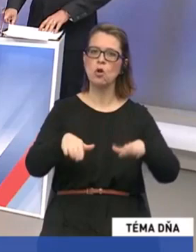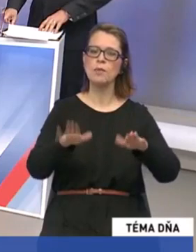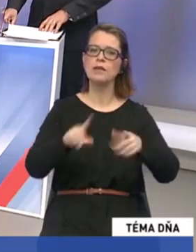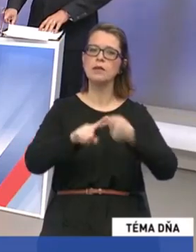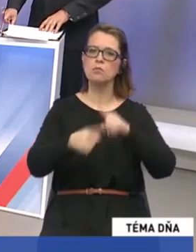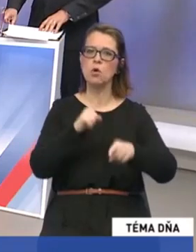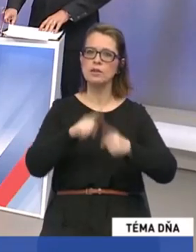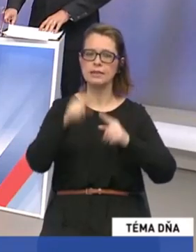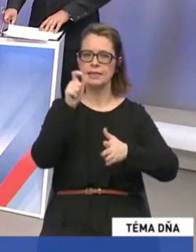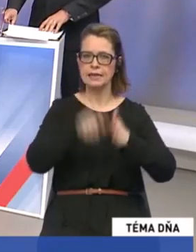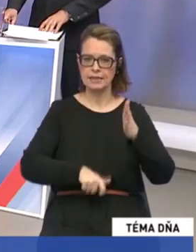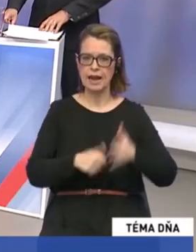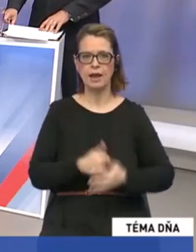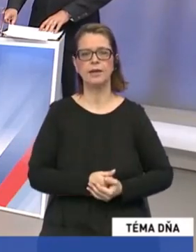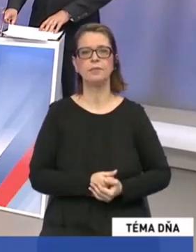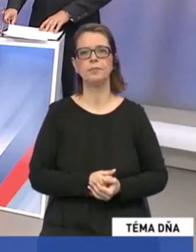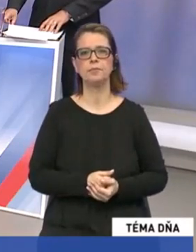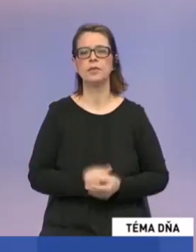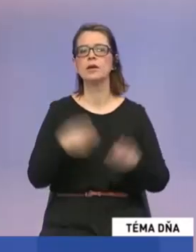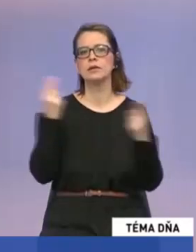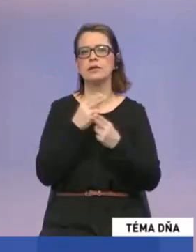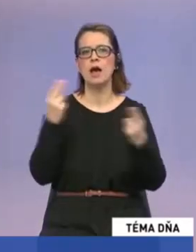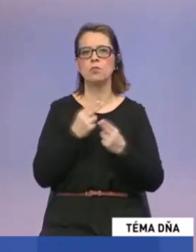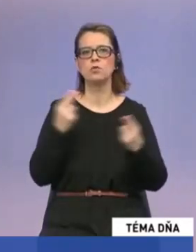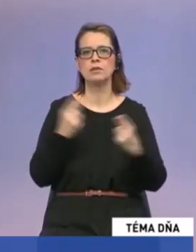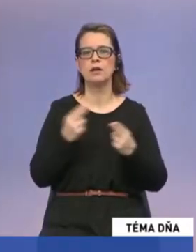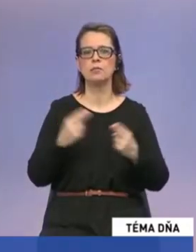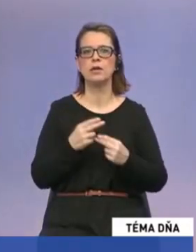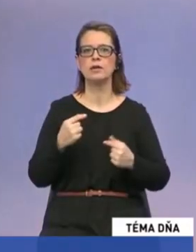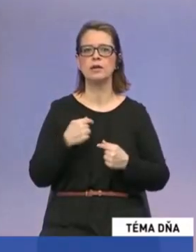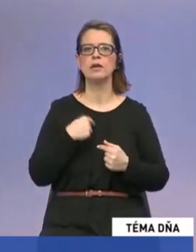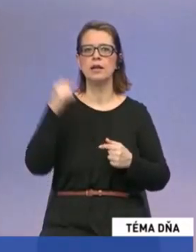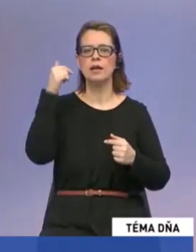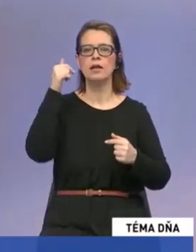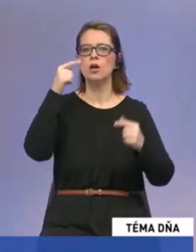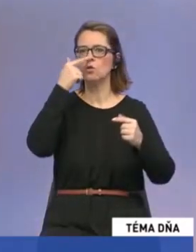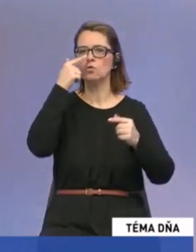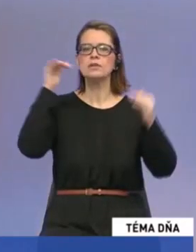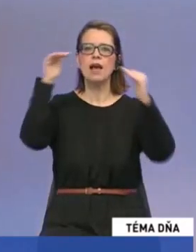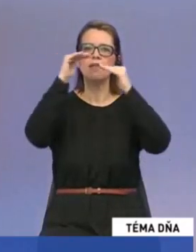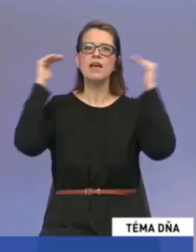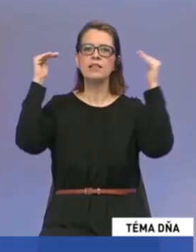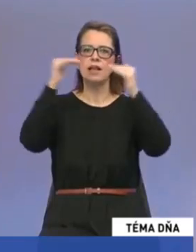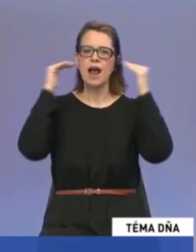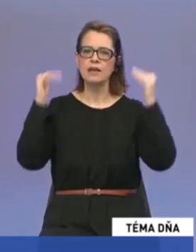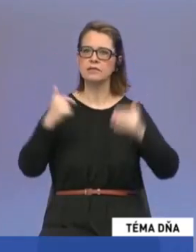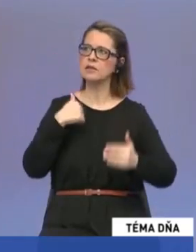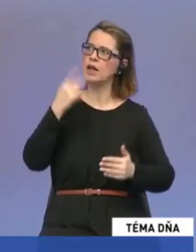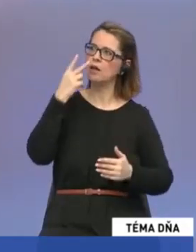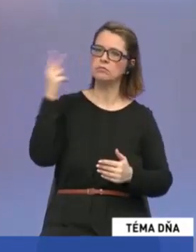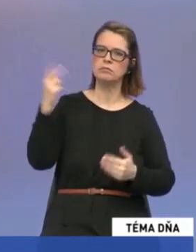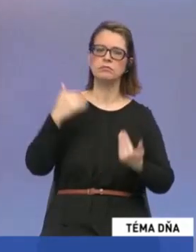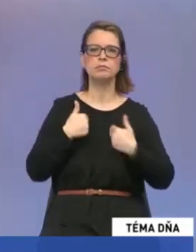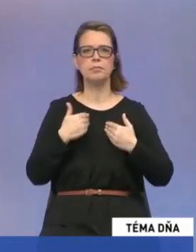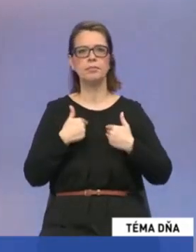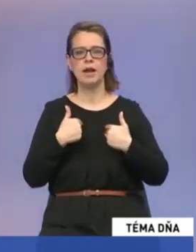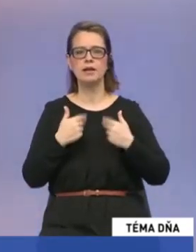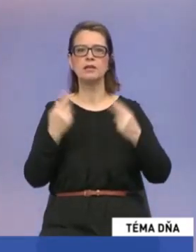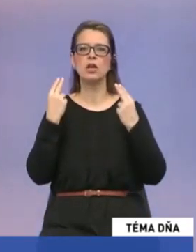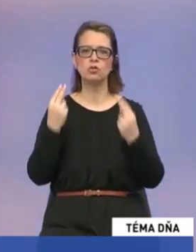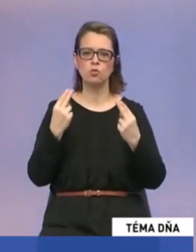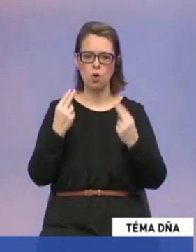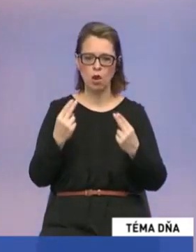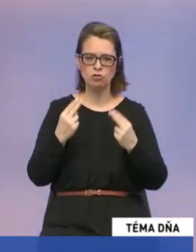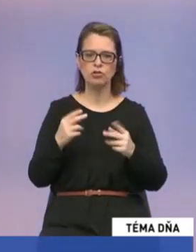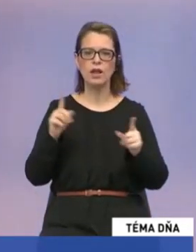politickými stranami? Samozrejme, názor Ruskej federácie pre nás ako taký dôležitý je aj nie,